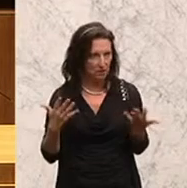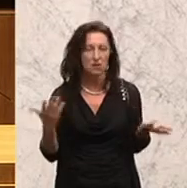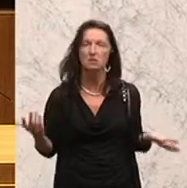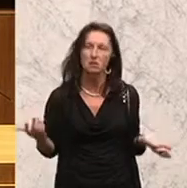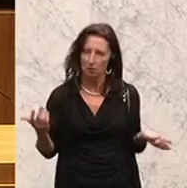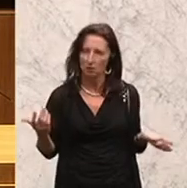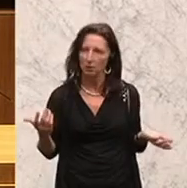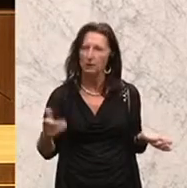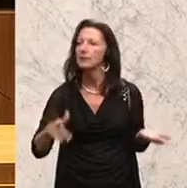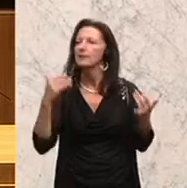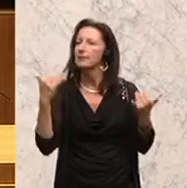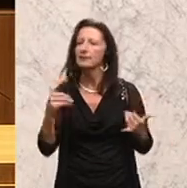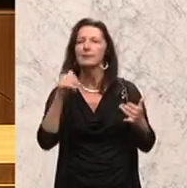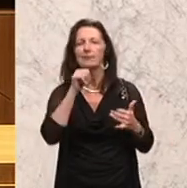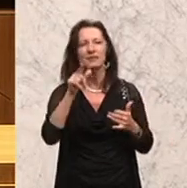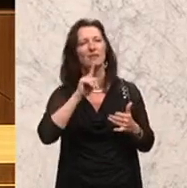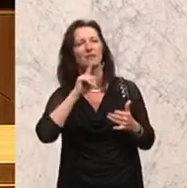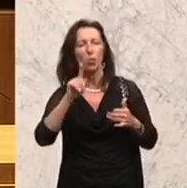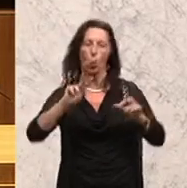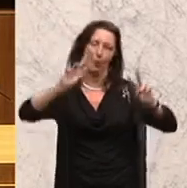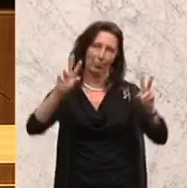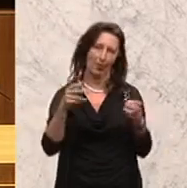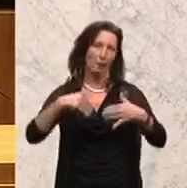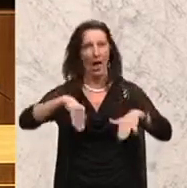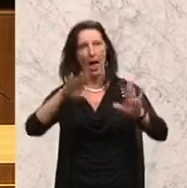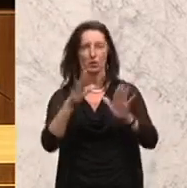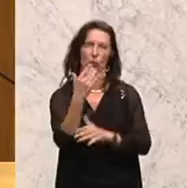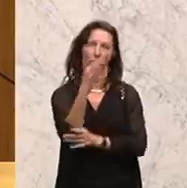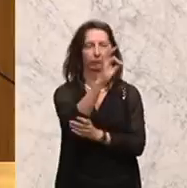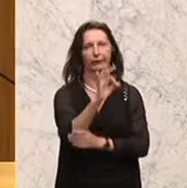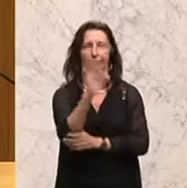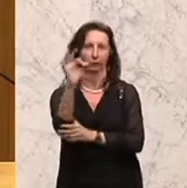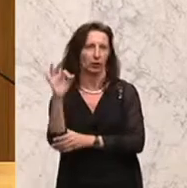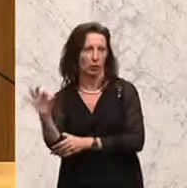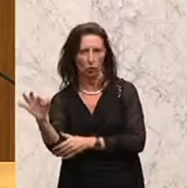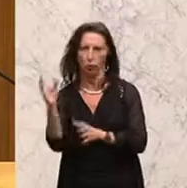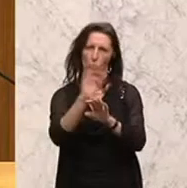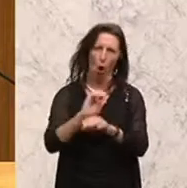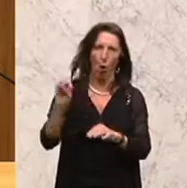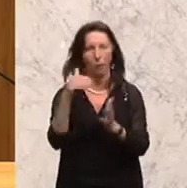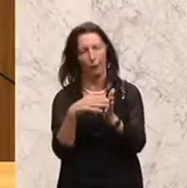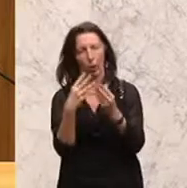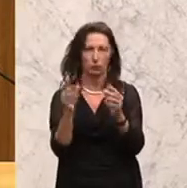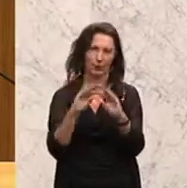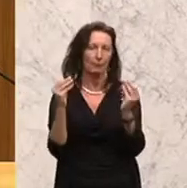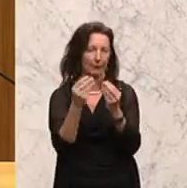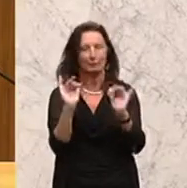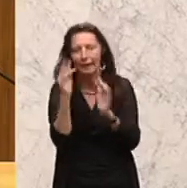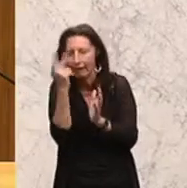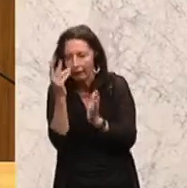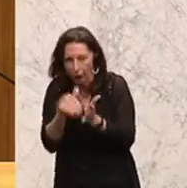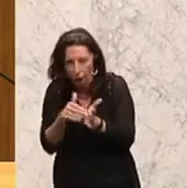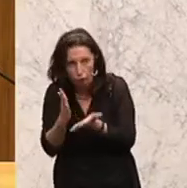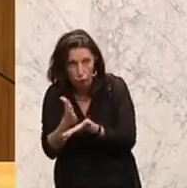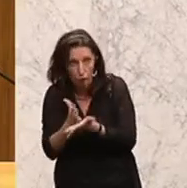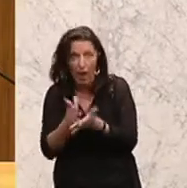fasst, als wie nur die Frage jetzt einer Asylquote und einer gemeinsamen europäischen Asylbehörden. Natürlich brauchen wir das. Aber wenn wir nicht